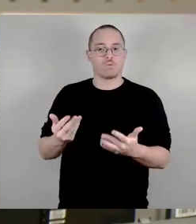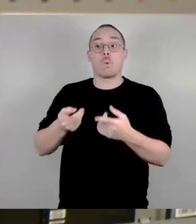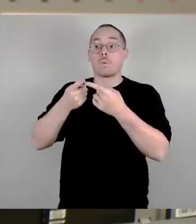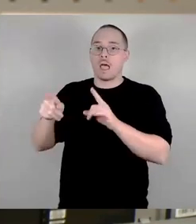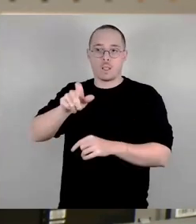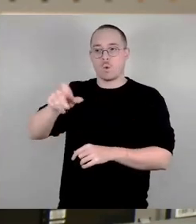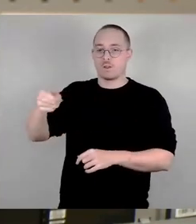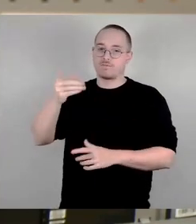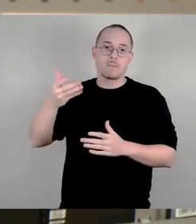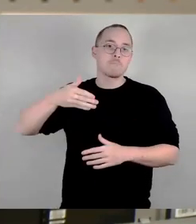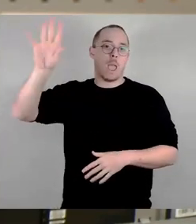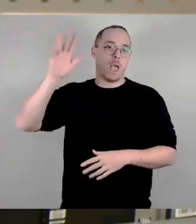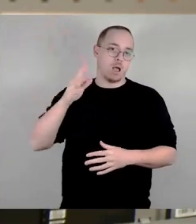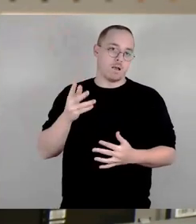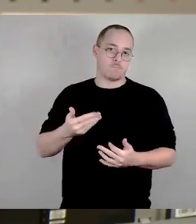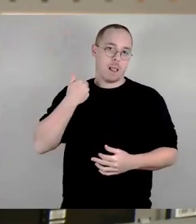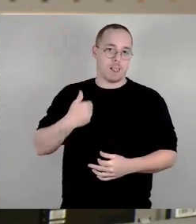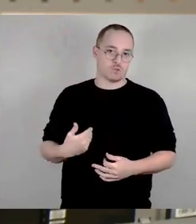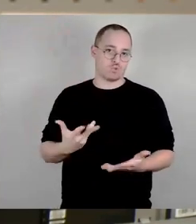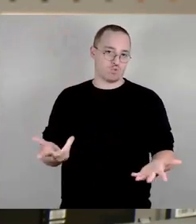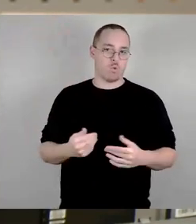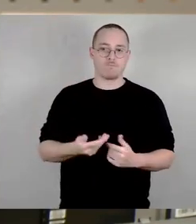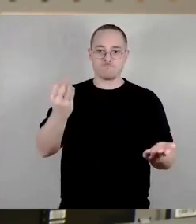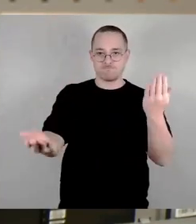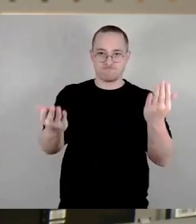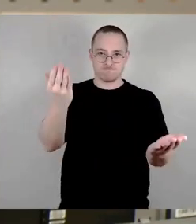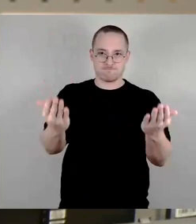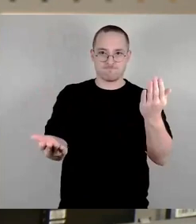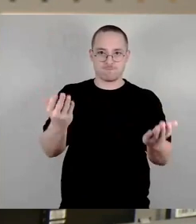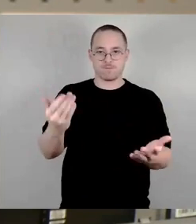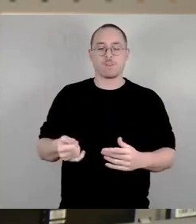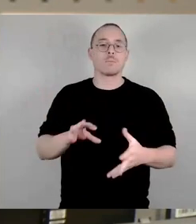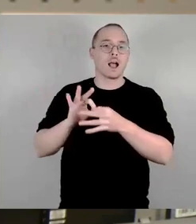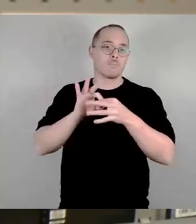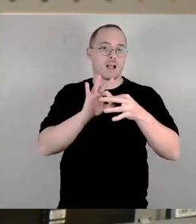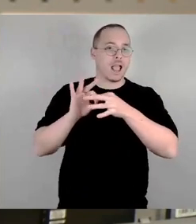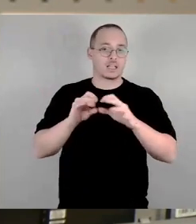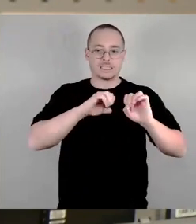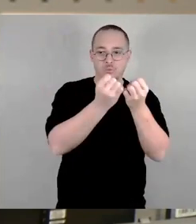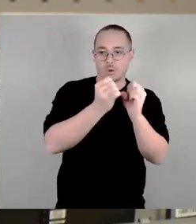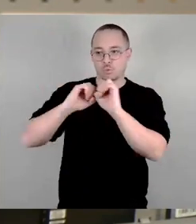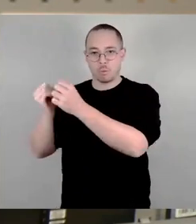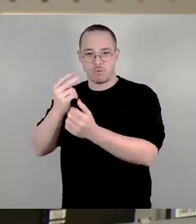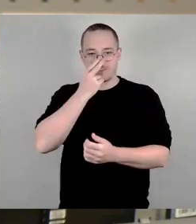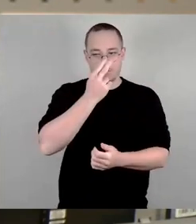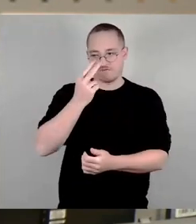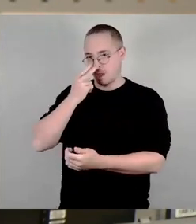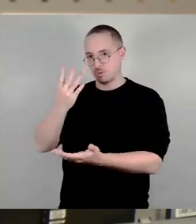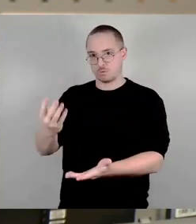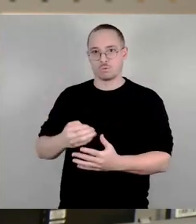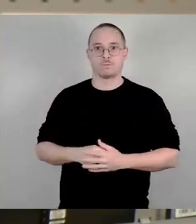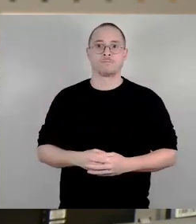an. Also man kann, muss einfach nochmal deutlich ehrlich sagen, ja, es wird sehr unterschiedliche Belastungen in Zukunft geben,